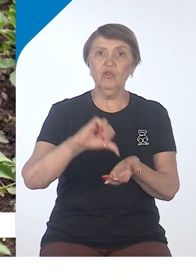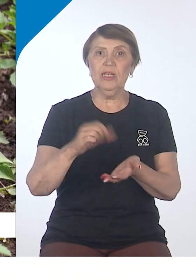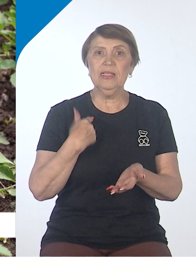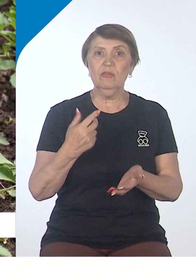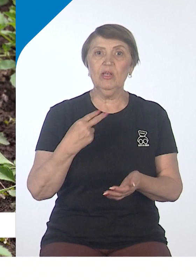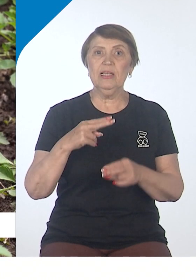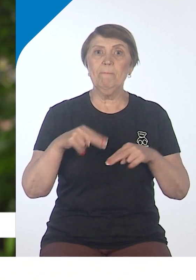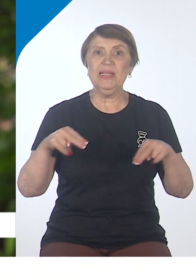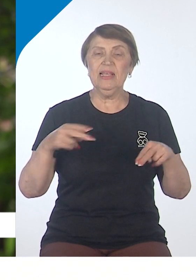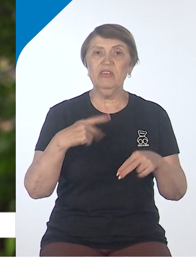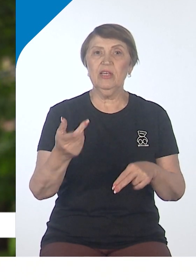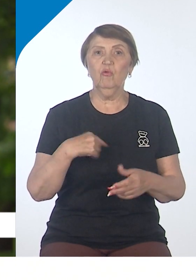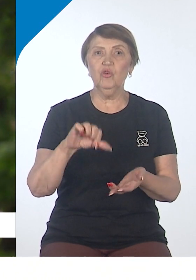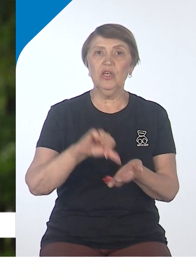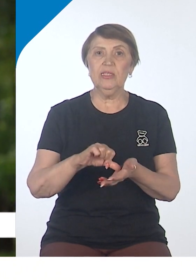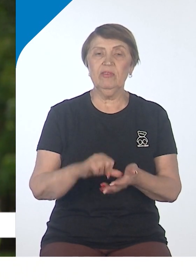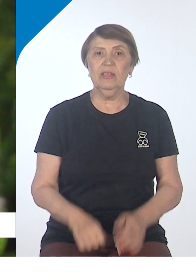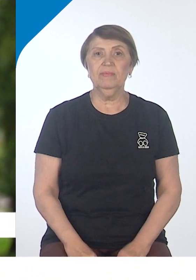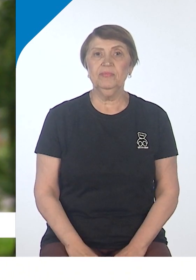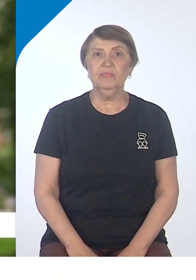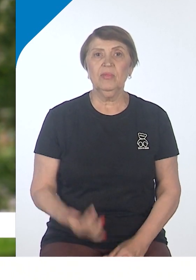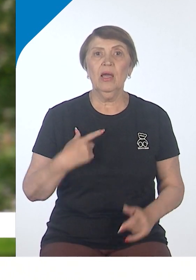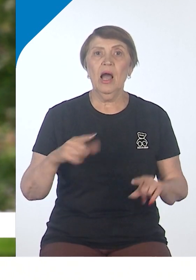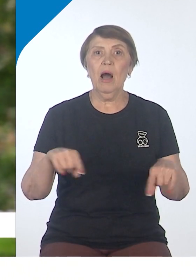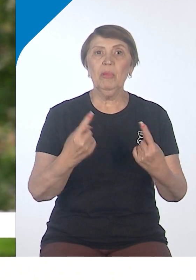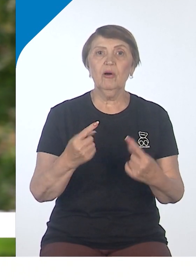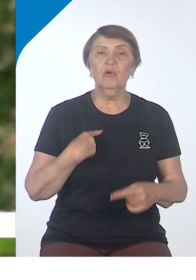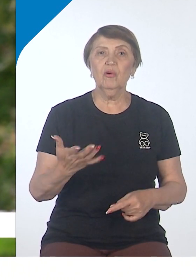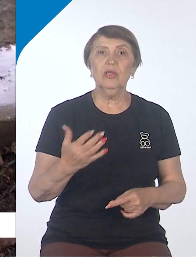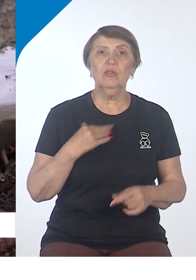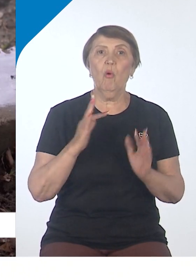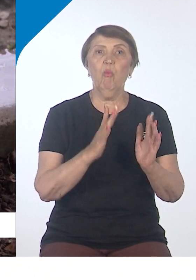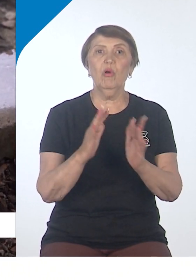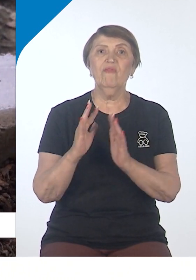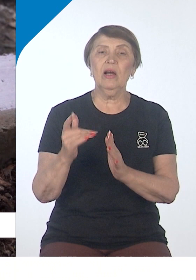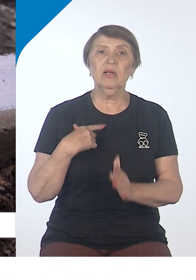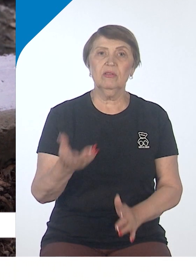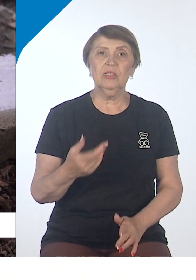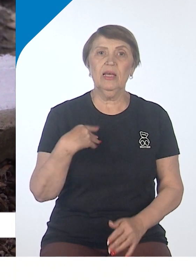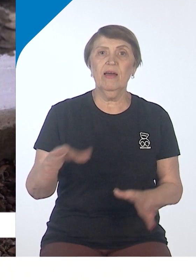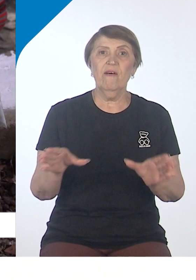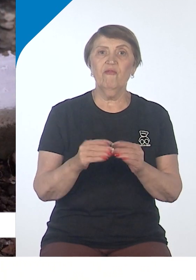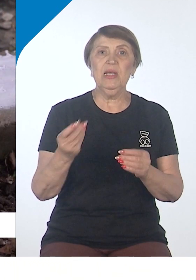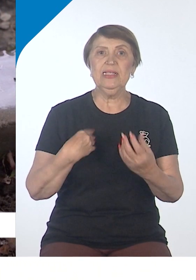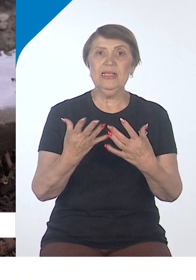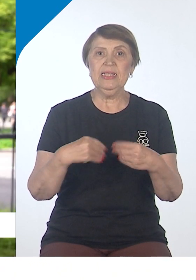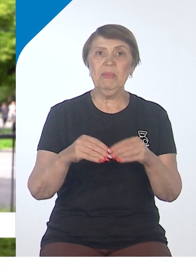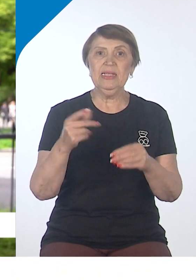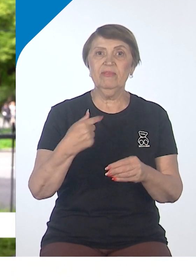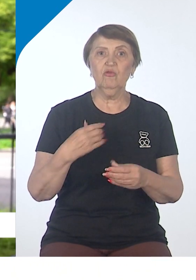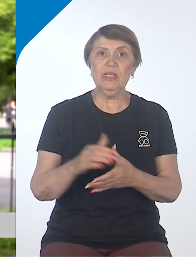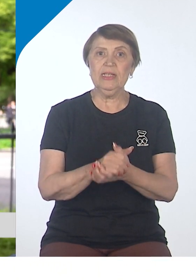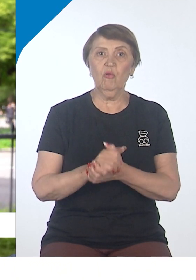администрации, городской думы и общественники. Облагородить уссурийский взялись представители бизнес-сообщества. Мы каждый